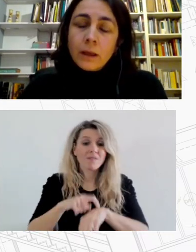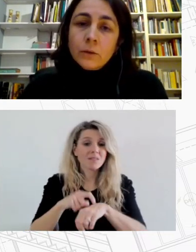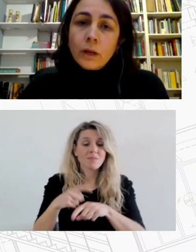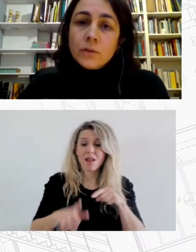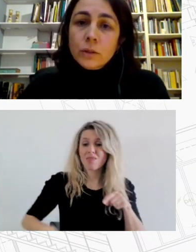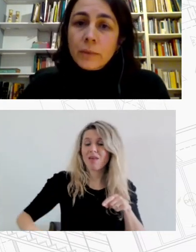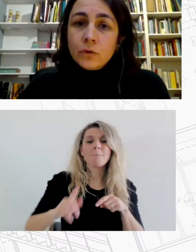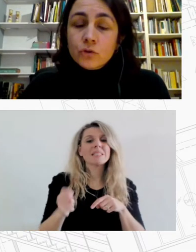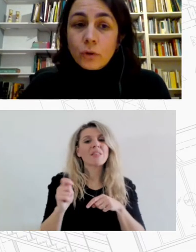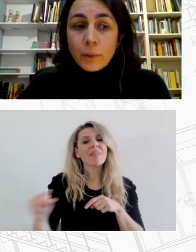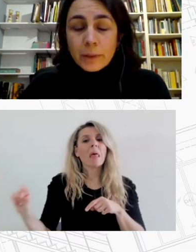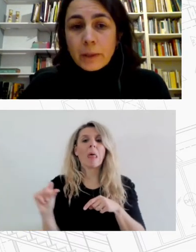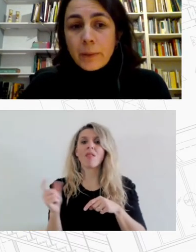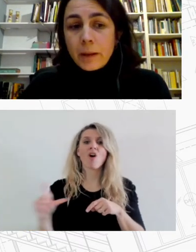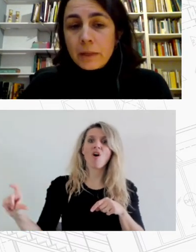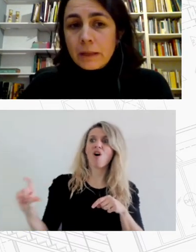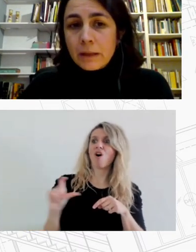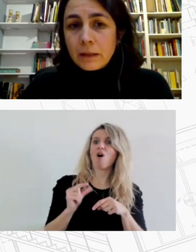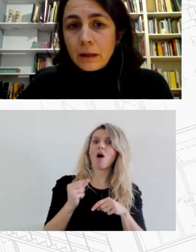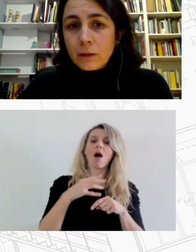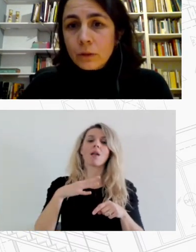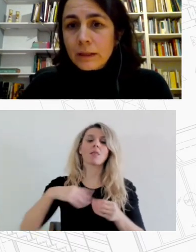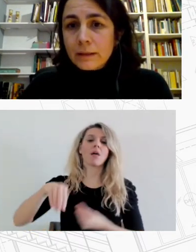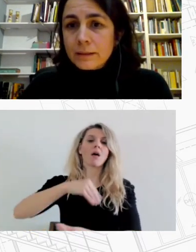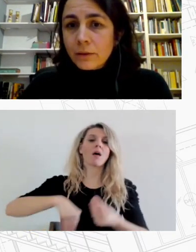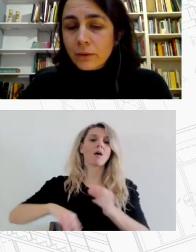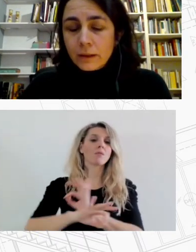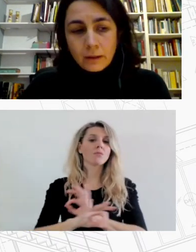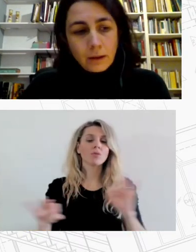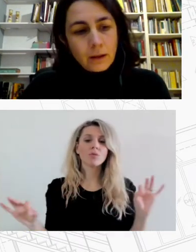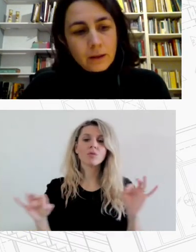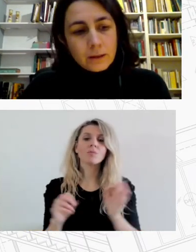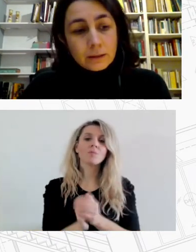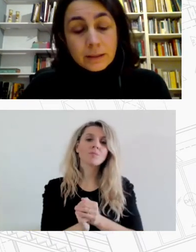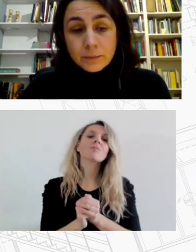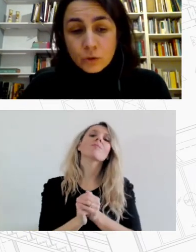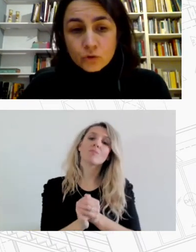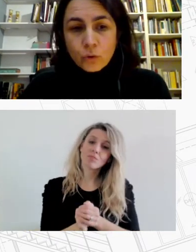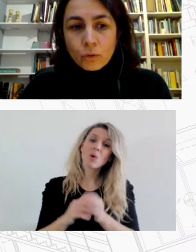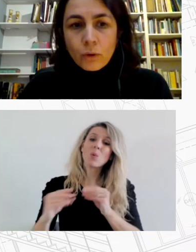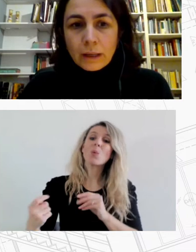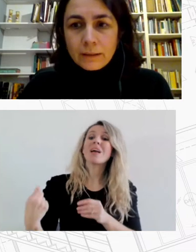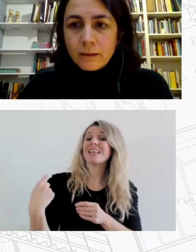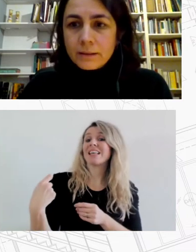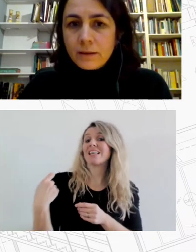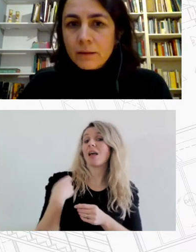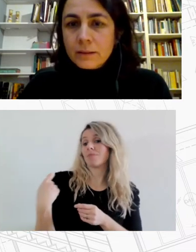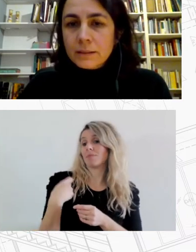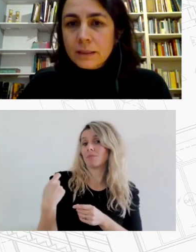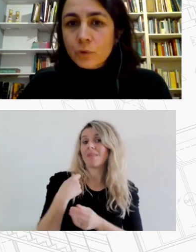το ολάχιστον κειμένο εισόδημα πρέπει να παραμείνει ένα εργαλείο και να ενισχυθεί και σημείο εισόδου αλλά και